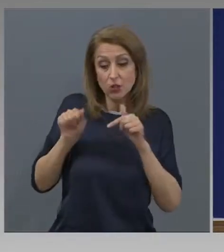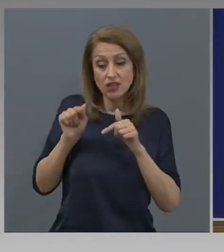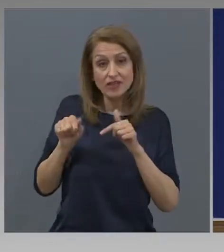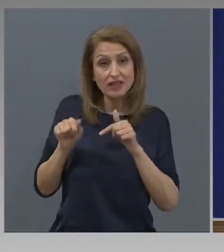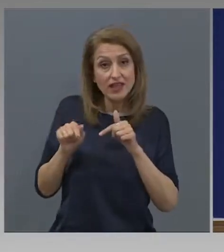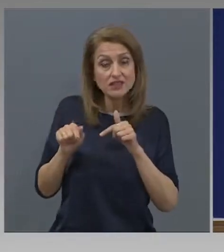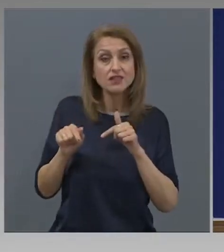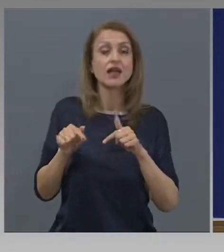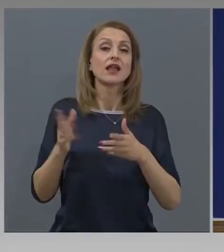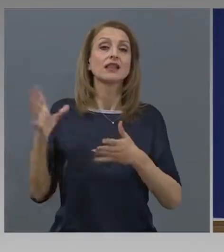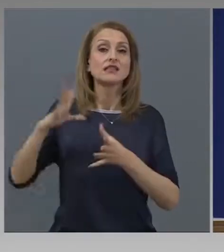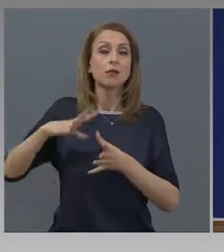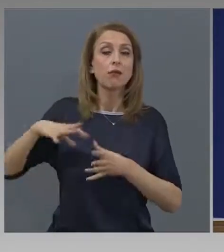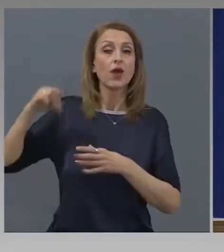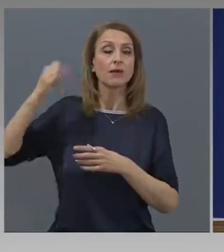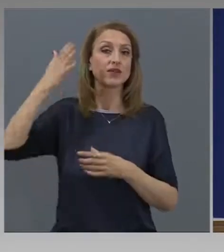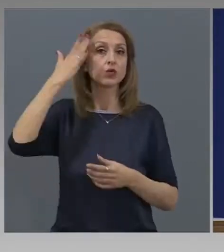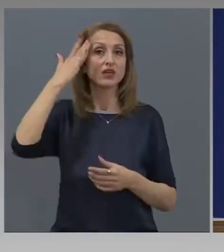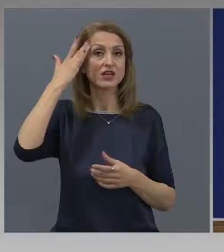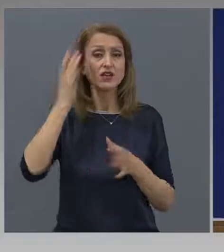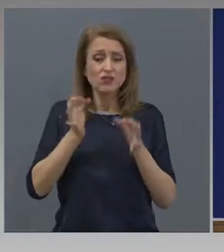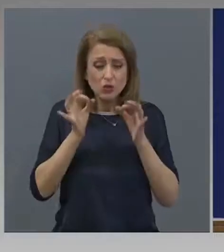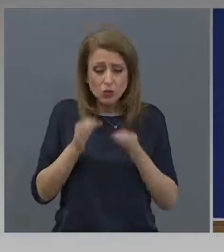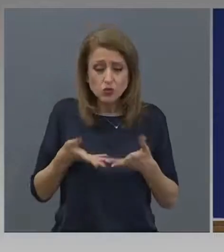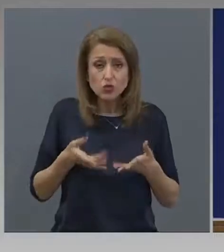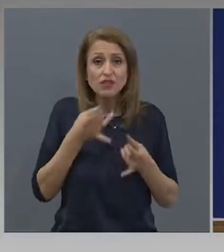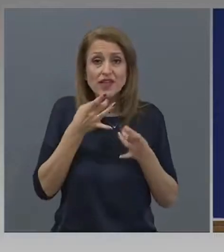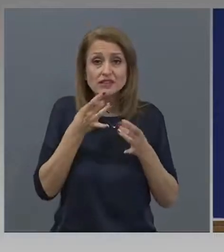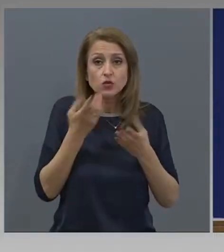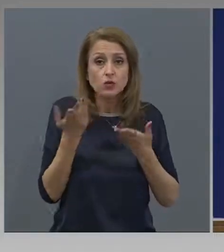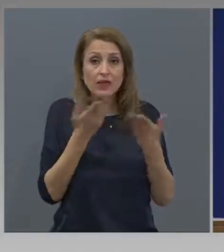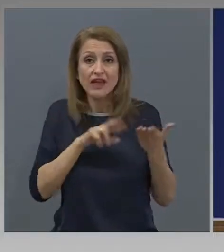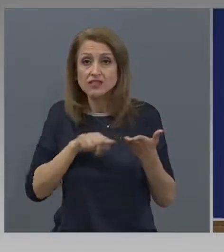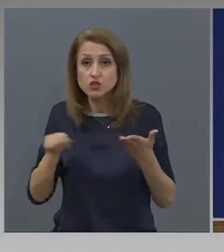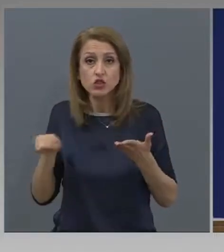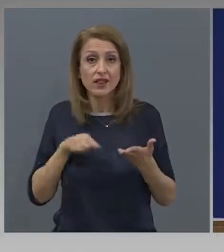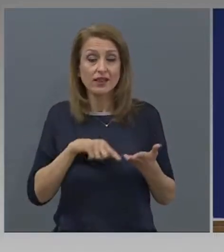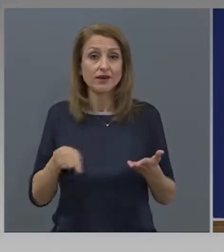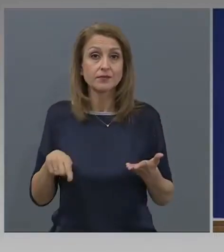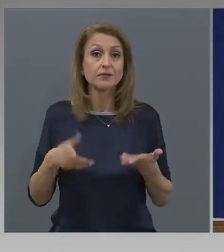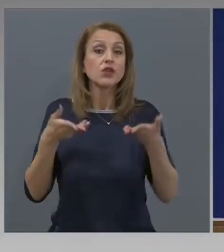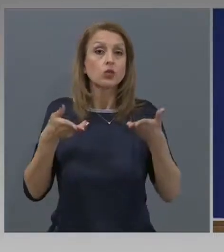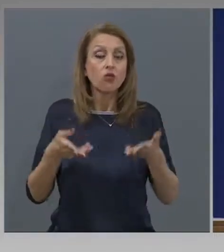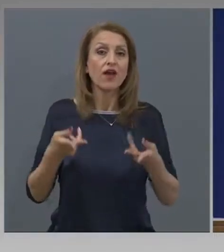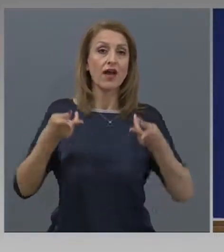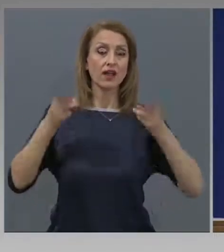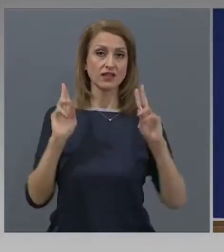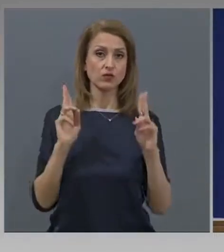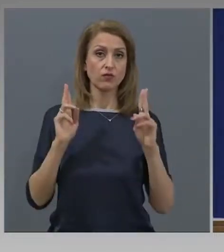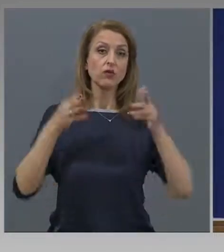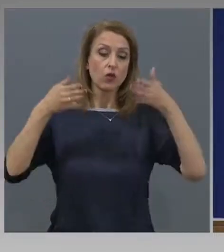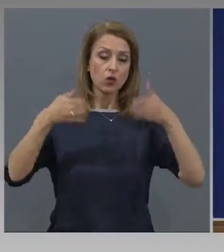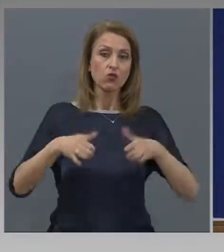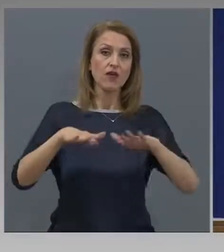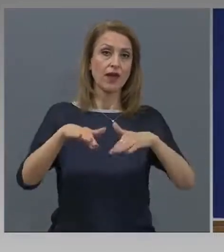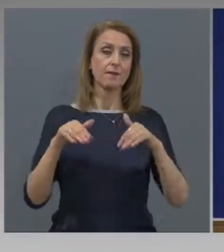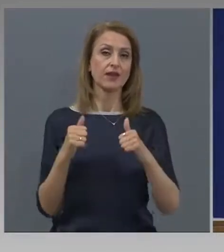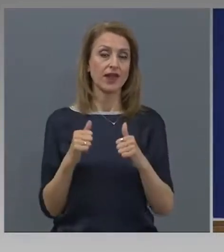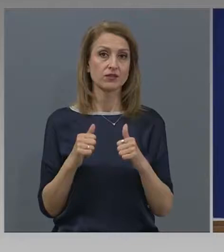да се поемат от държавата. Това е дословният текст от стенограмата на Народното събрание. Това е гласувано, това е прието.